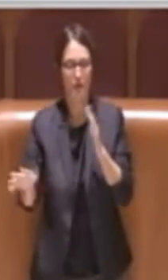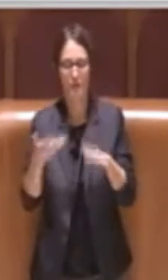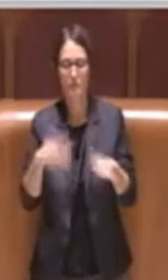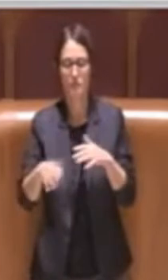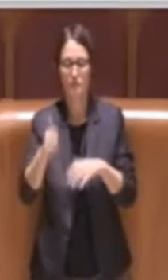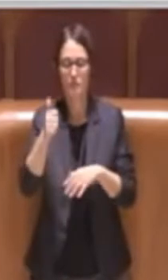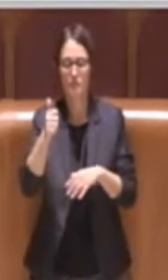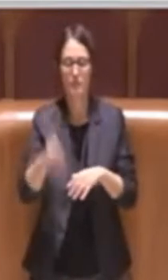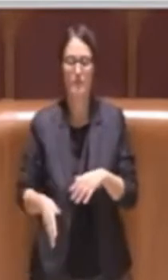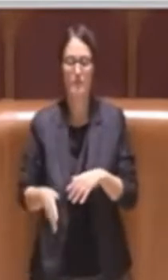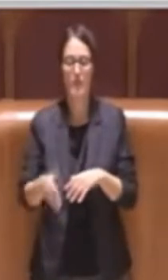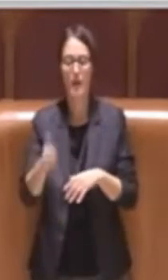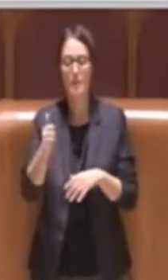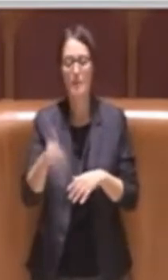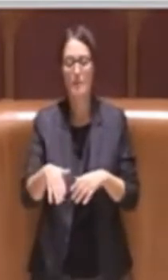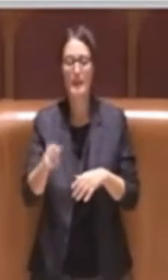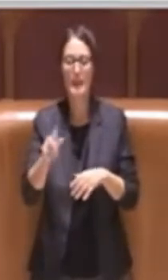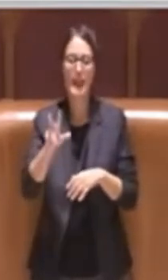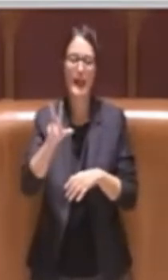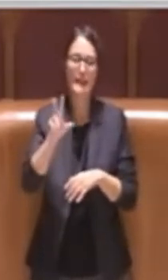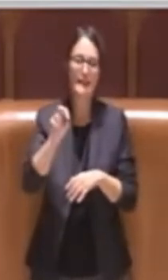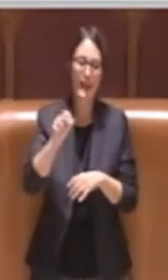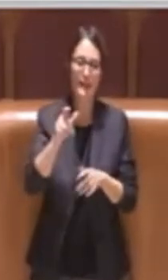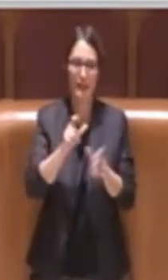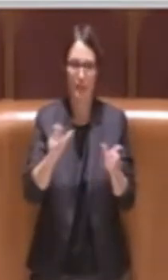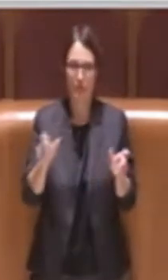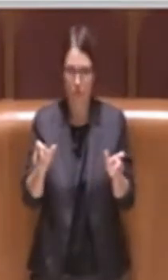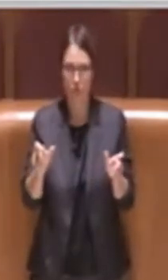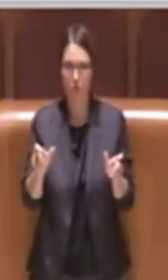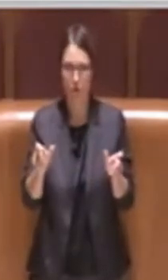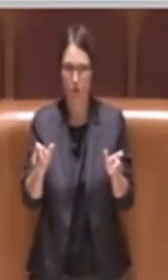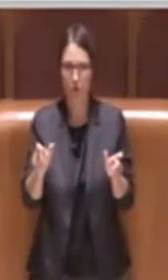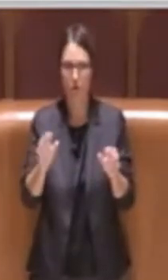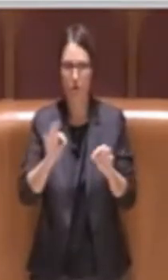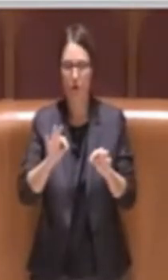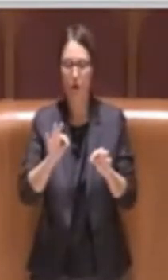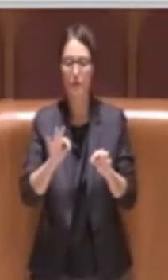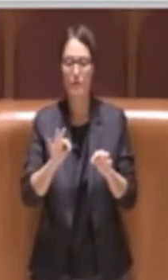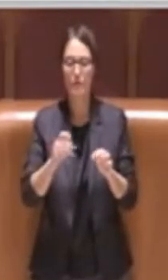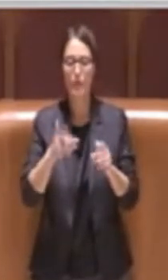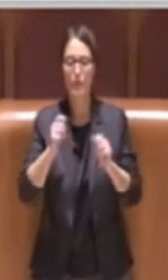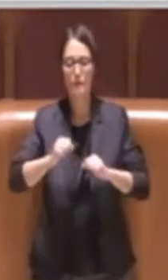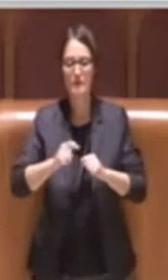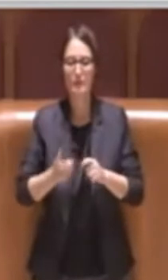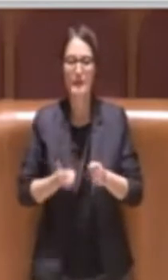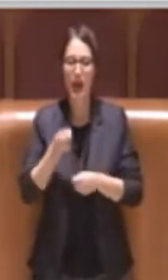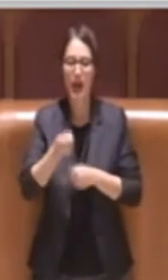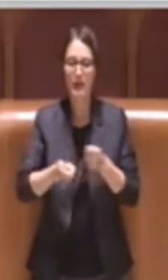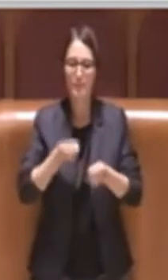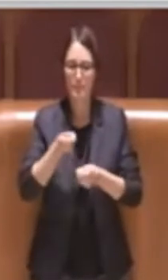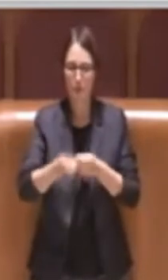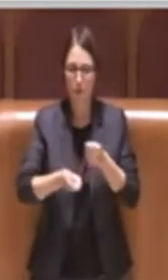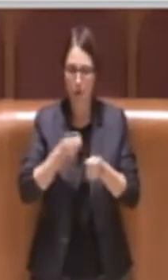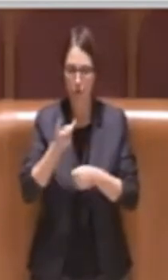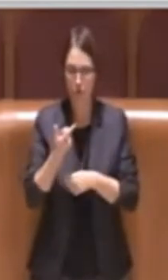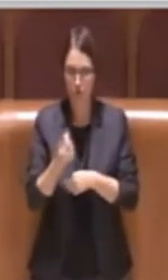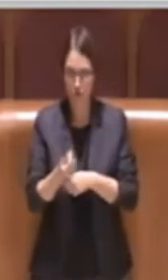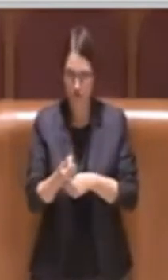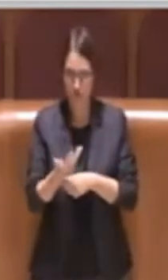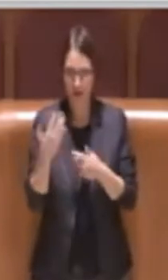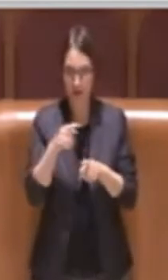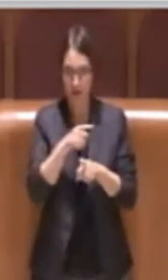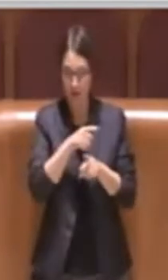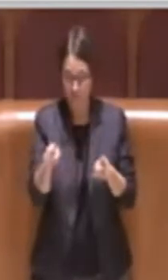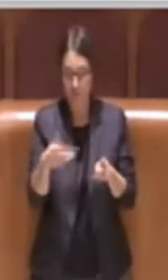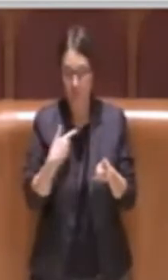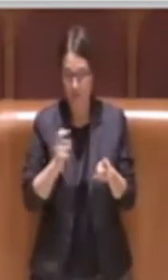persone, la possibilità di ristoro delle spese che gli stessi stanno sostenendo, sosterranno fino a che il servizio non va